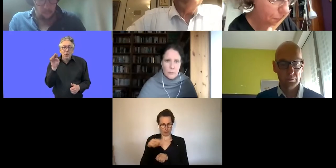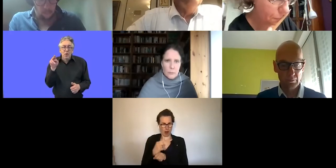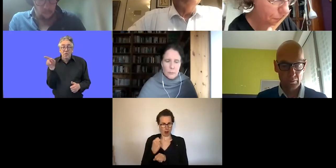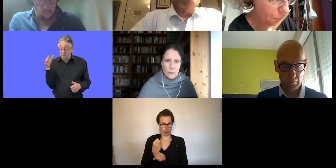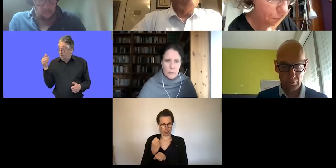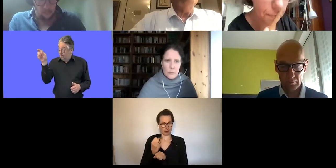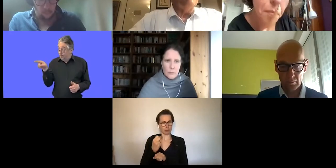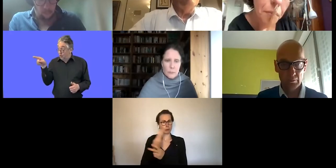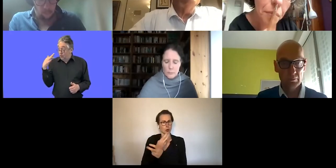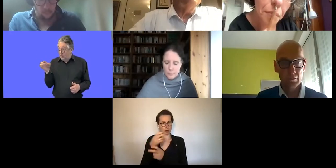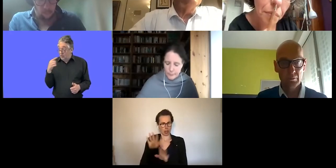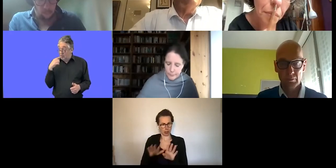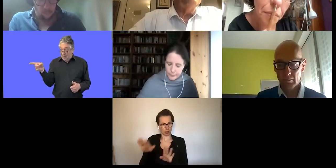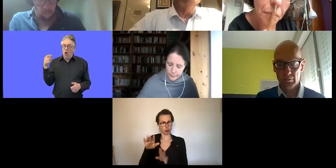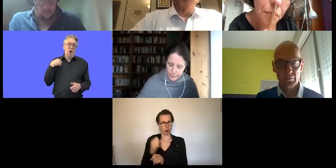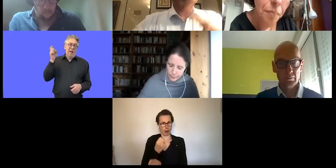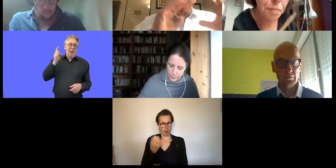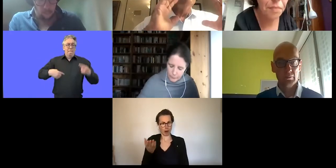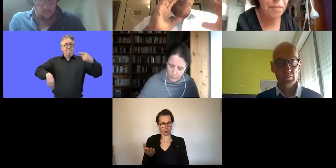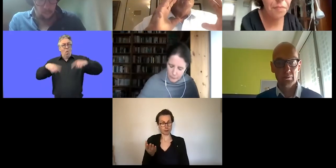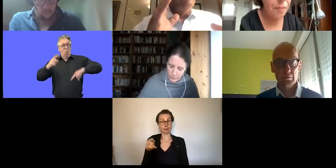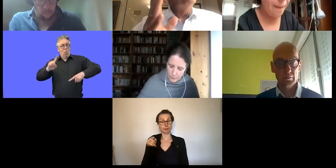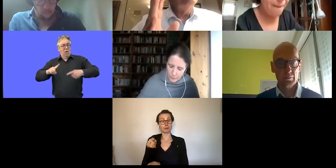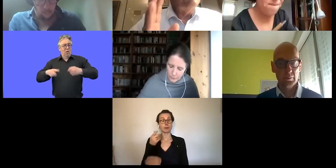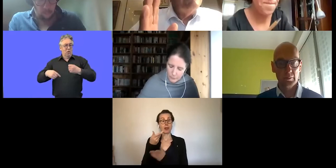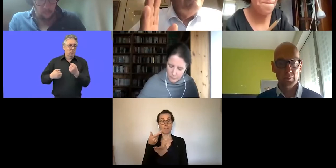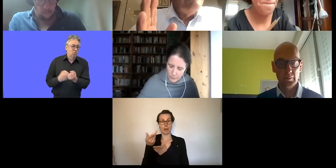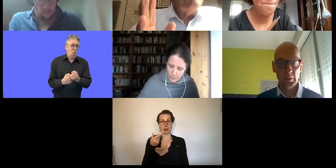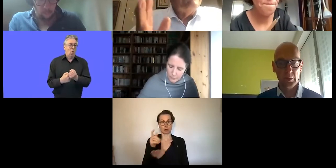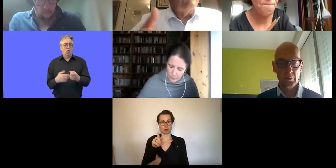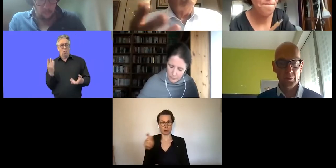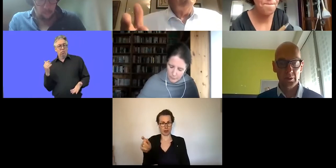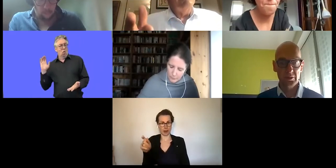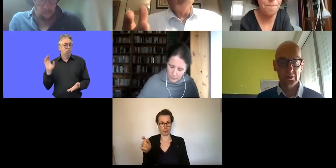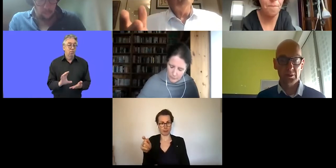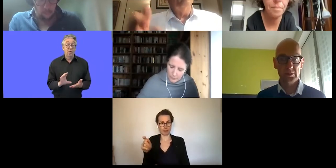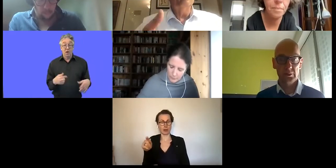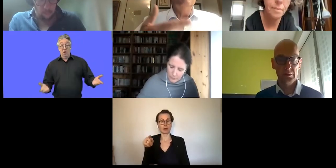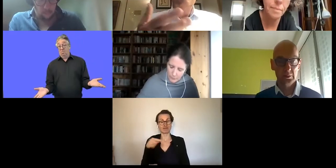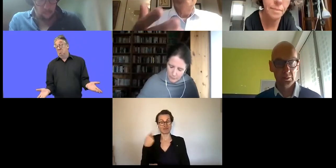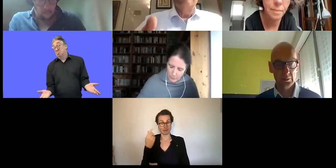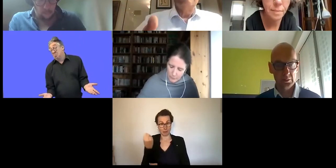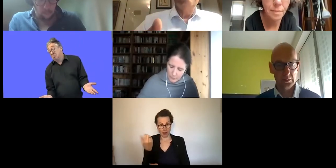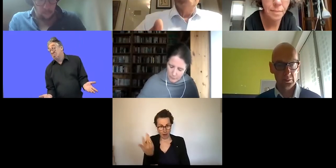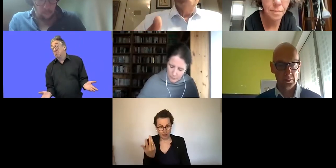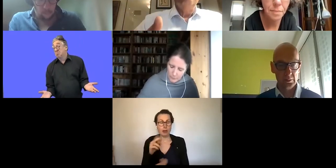Österreich. Das ist ein Beratungsunternehmen, das politische Strategieentwicklung betreibt und